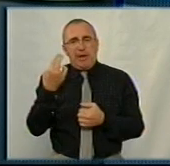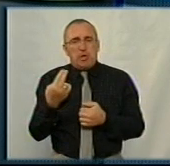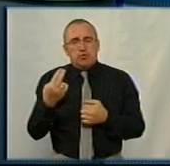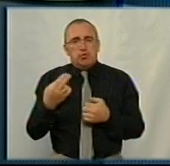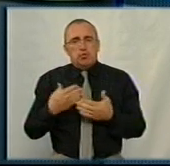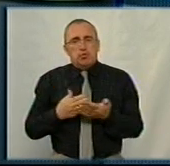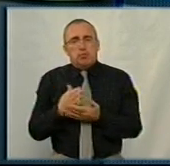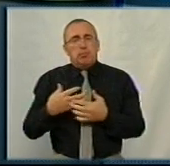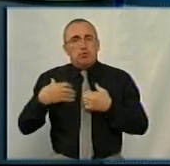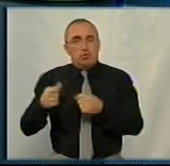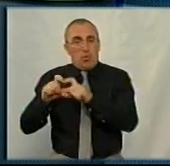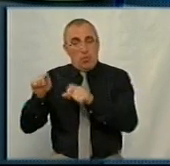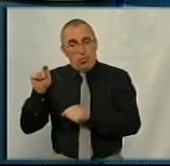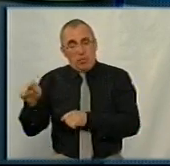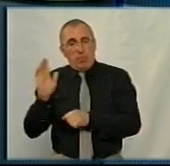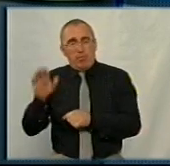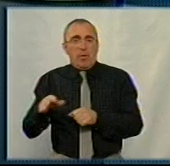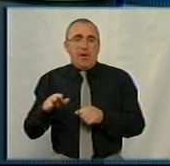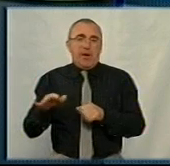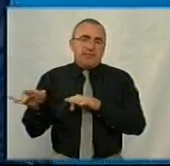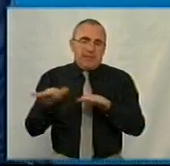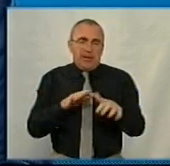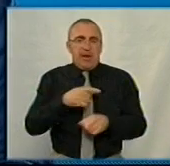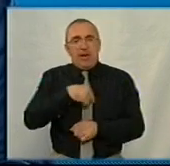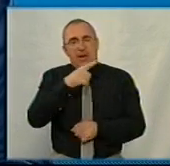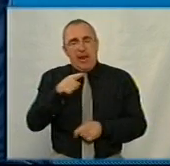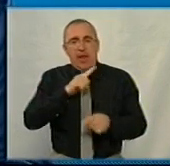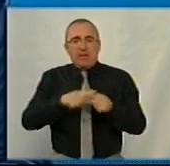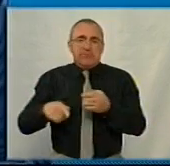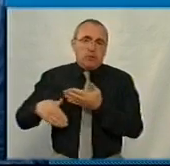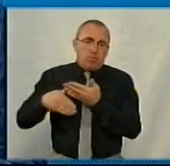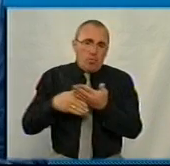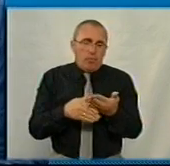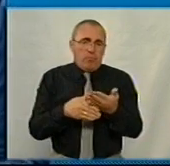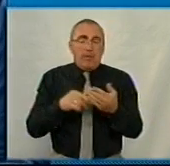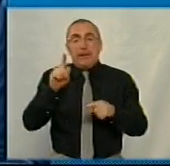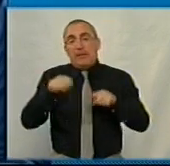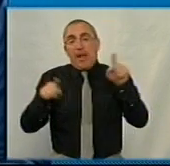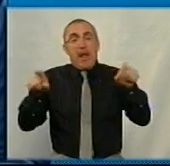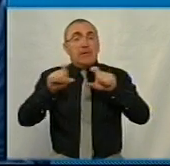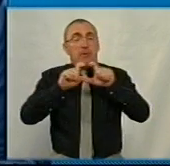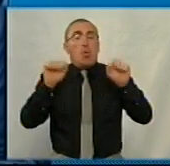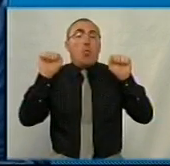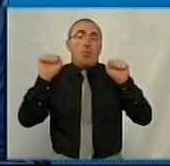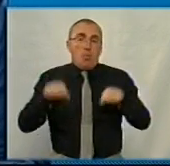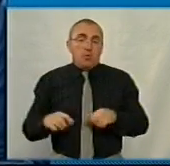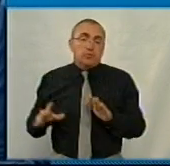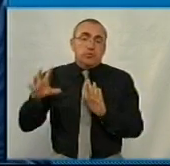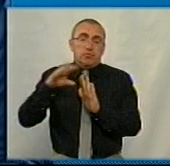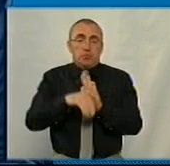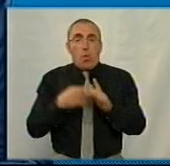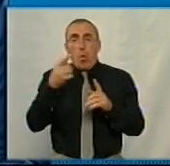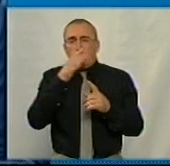служби здоров'я, може бути задіяно як кардіоцентр, так і центр екстреної медичної допомоги. Тобто декілька закладів можуть залучатися